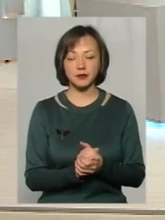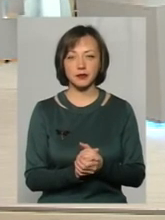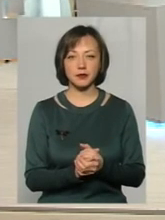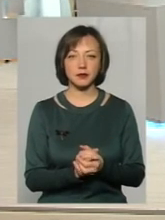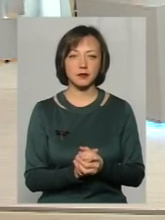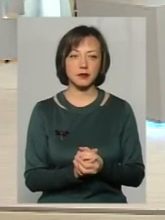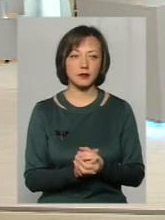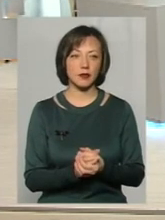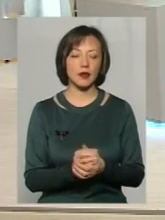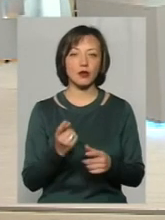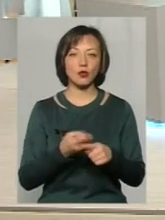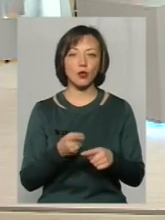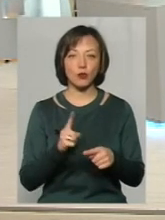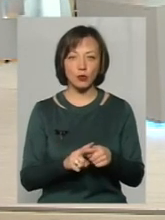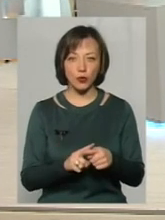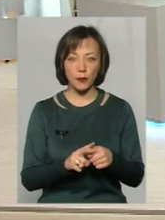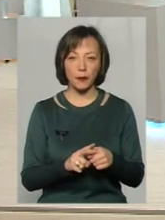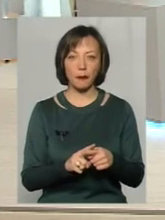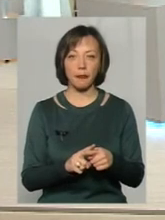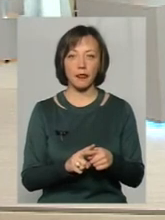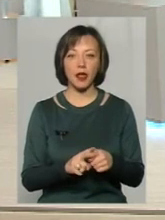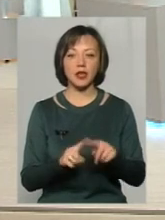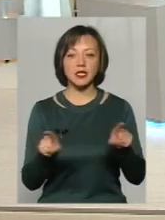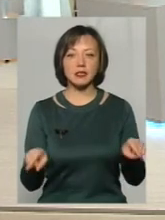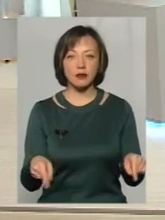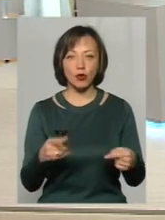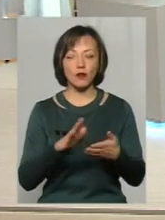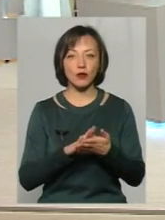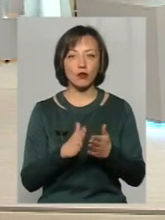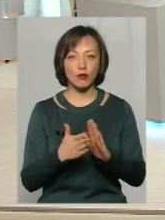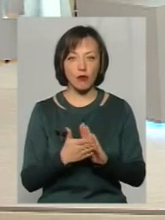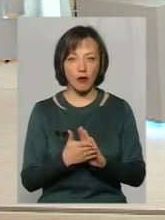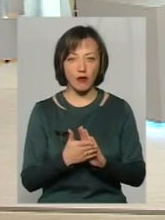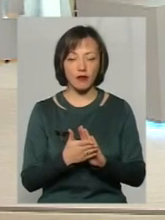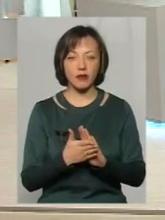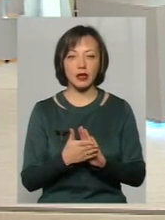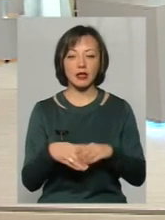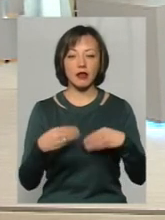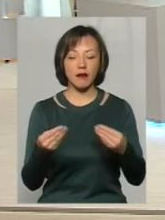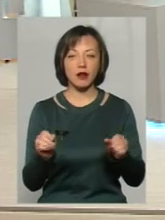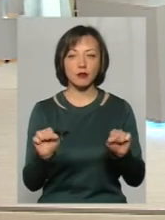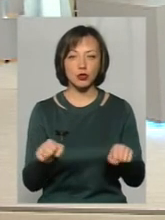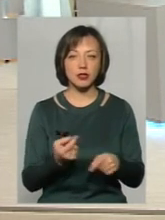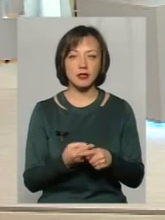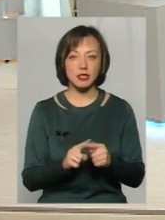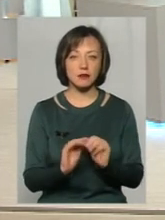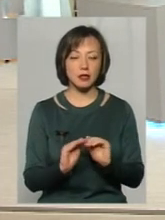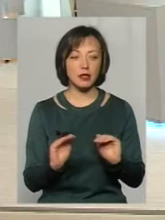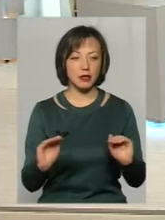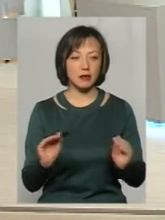Тому в першу чергу створювати умови і давати можливість цим дітям